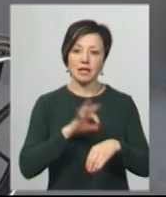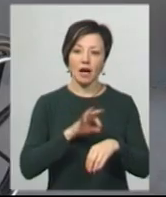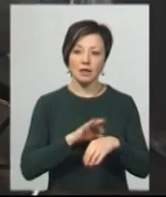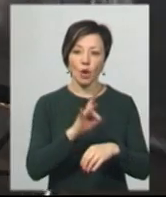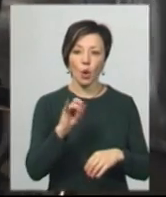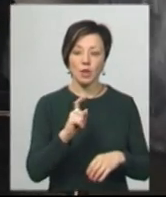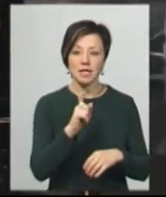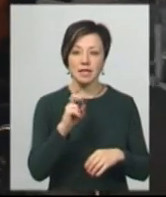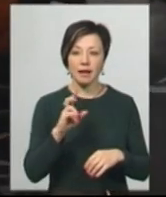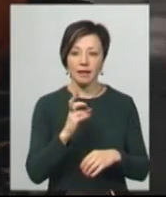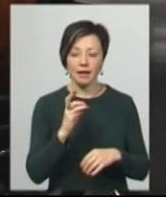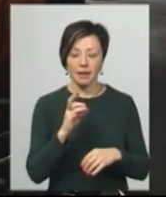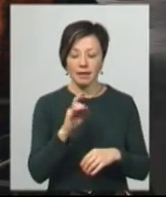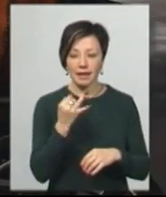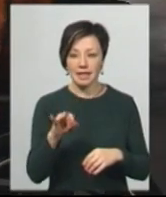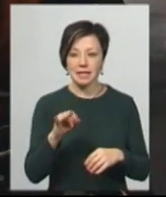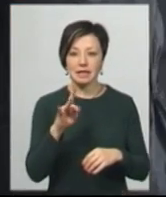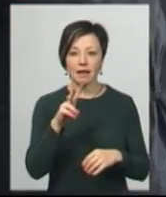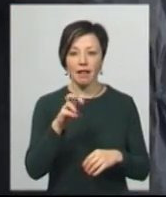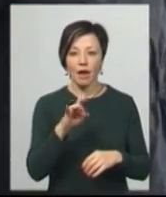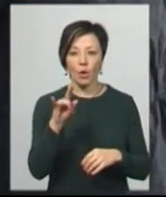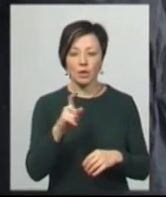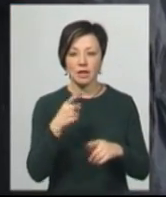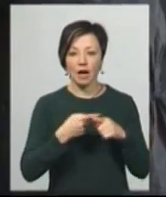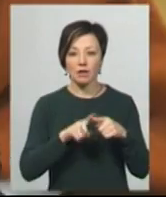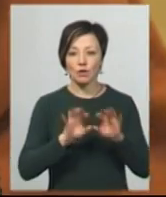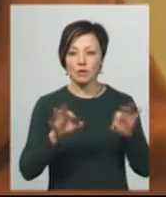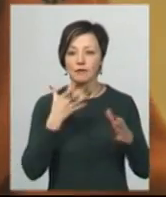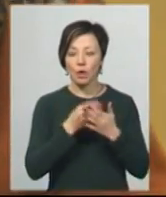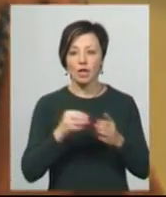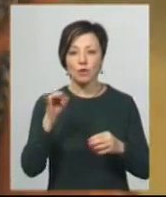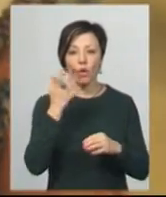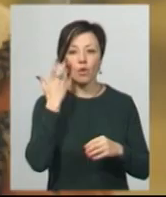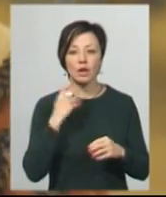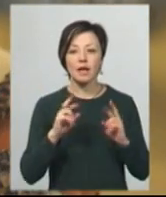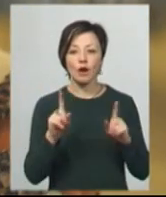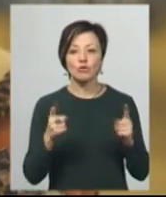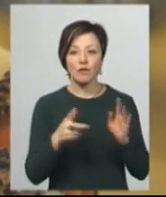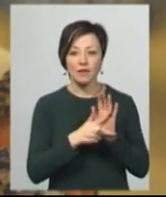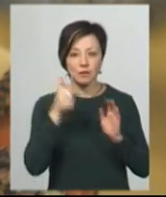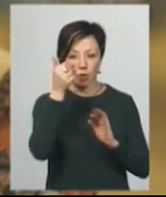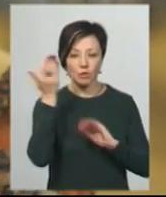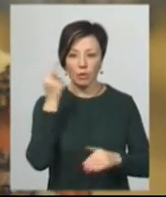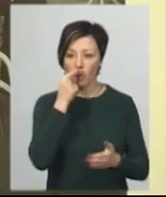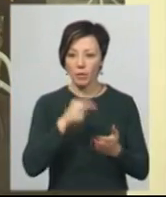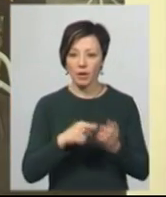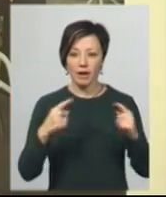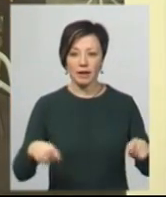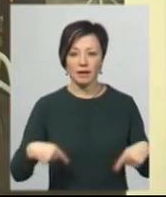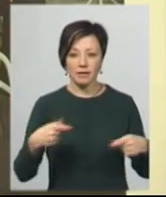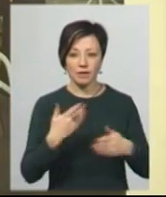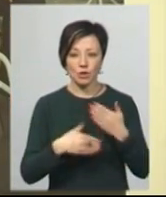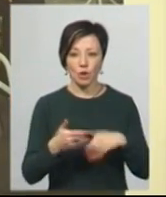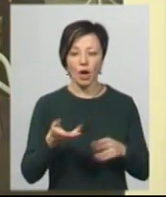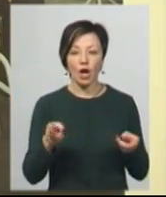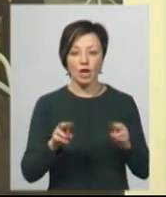розсіяний. 54-річна Наталія Хсенченко розповідає свою історію, коли, як і чому вісім років тому опинилася в інвалідному візку.